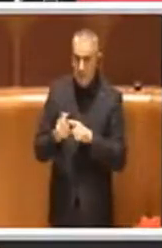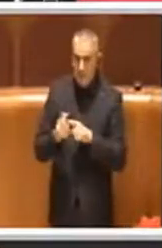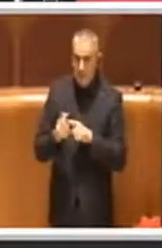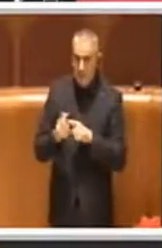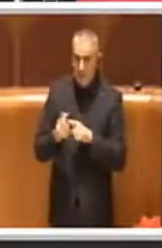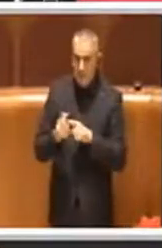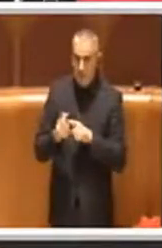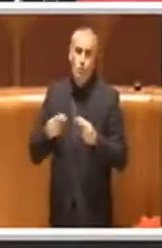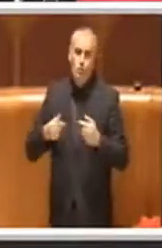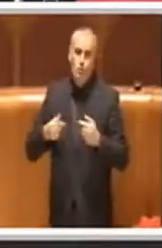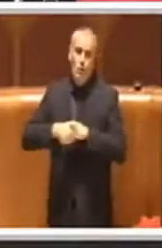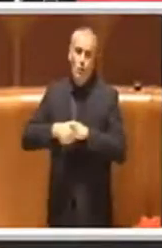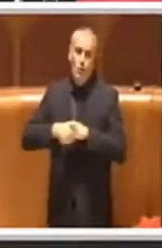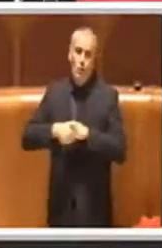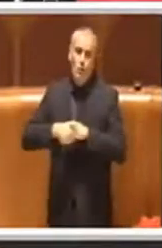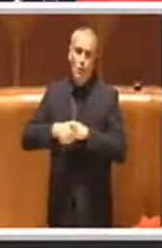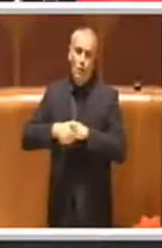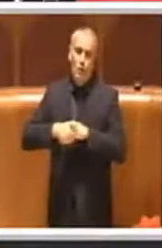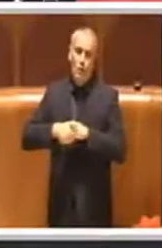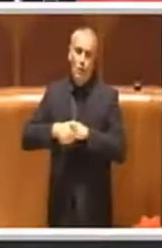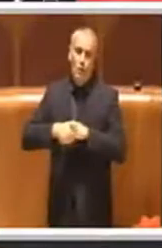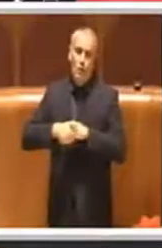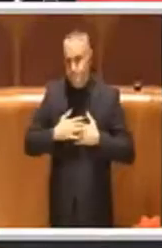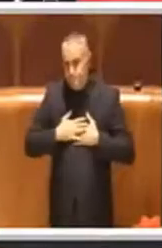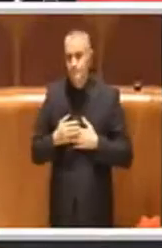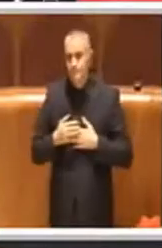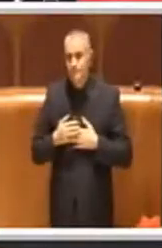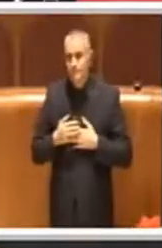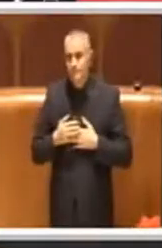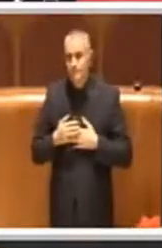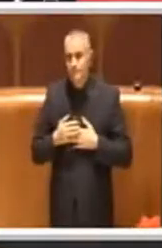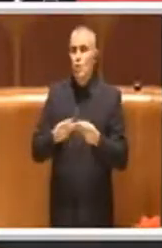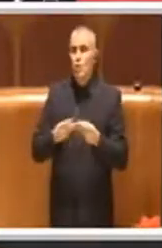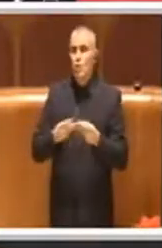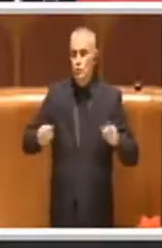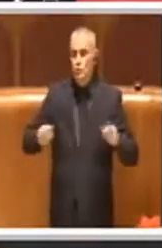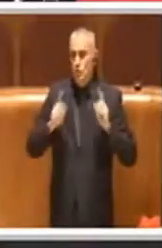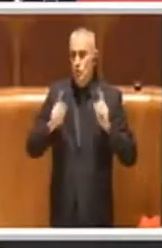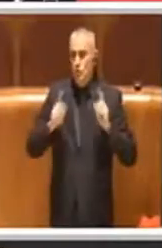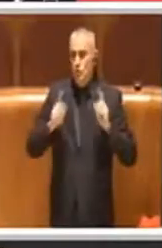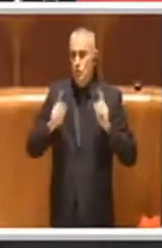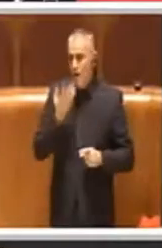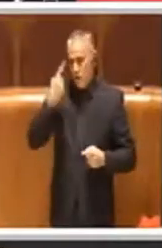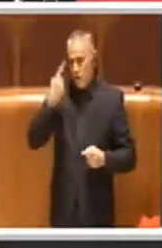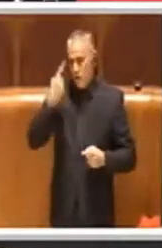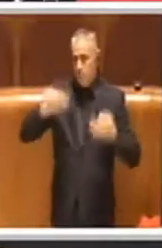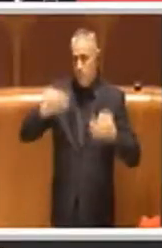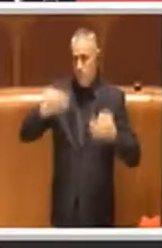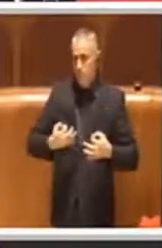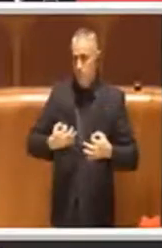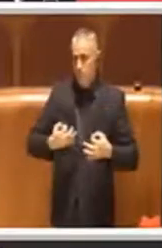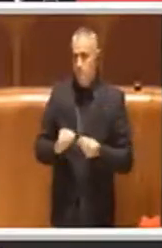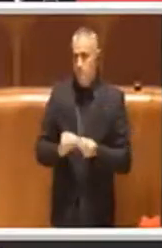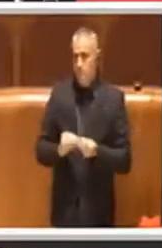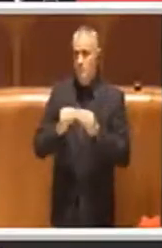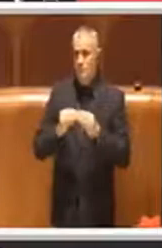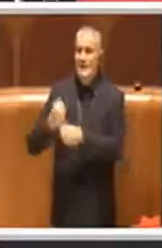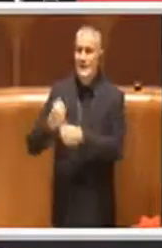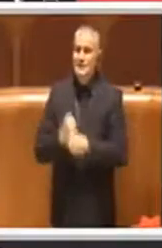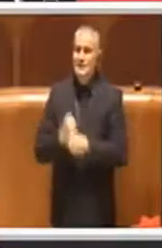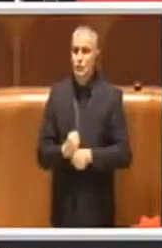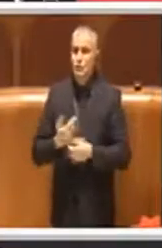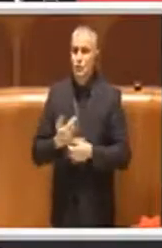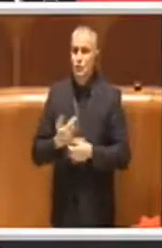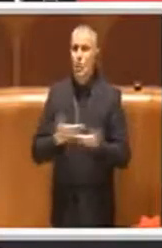Quindi entrando nello specifico tra le soluzioni da valutare proponiamo quella di creare un'istituzione pubblica dei centri di formazione